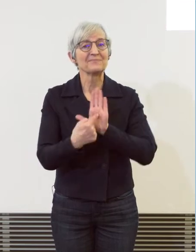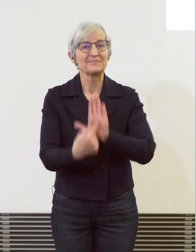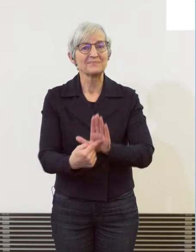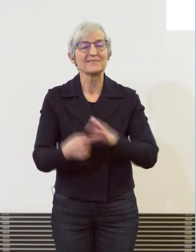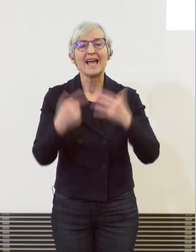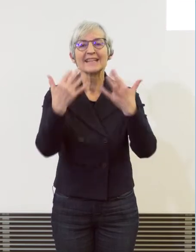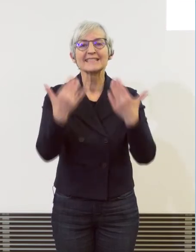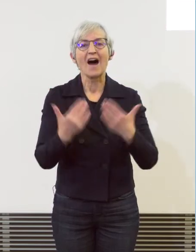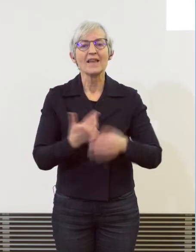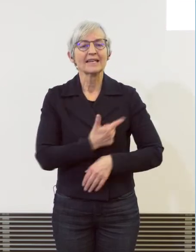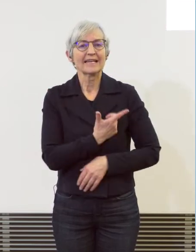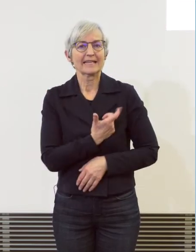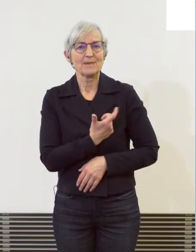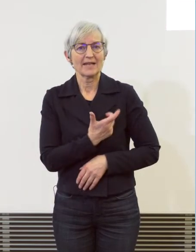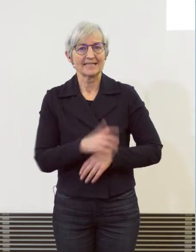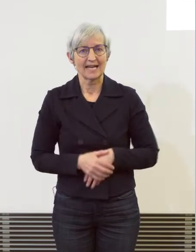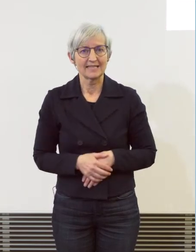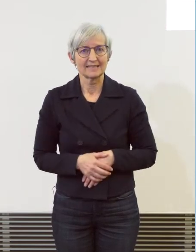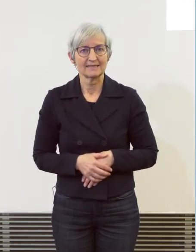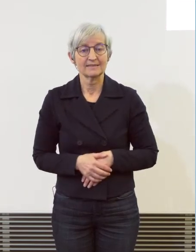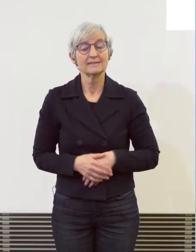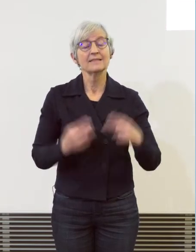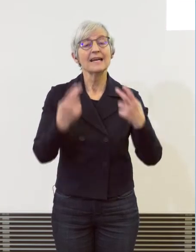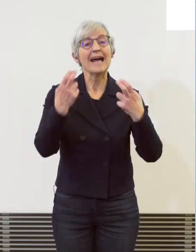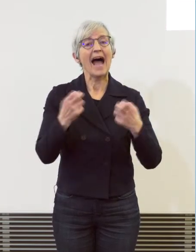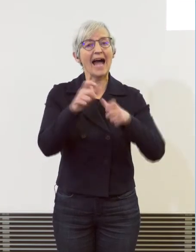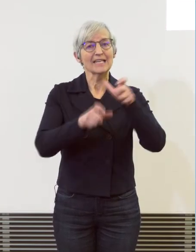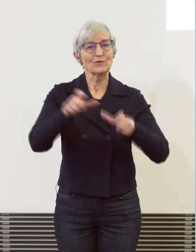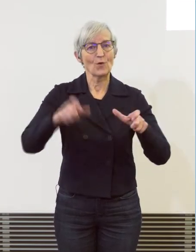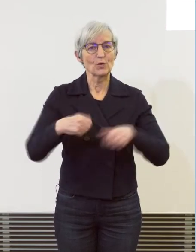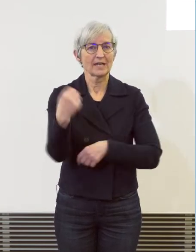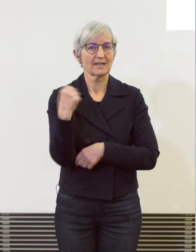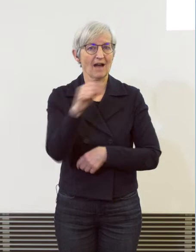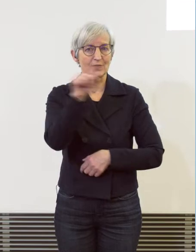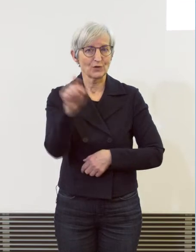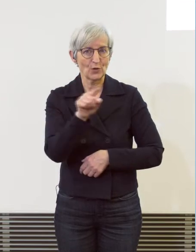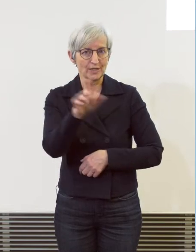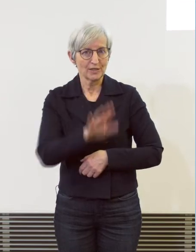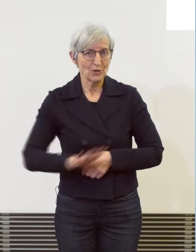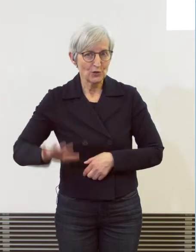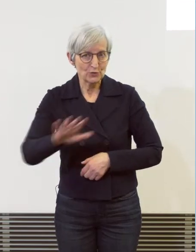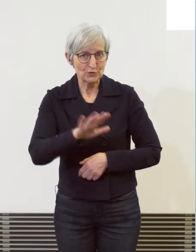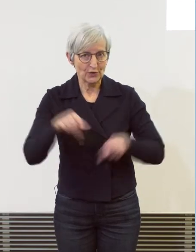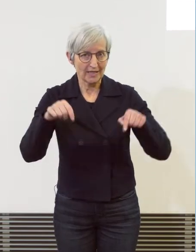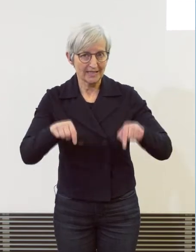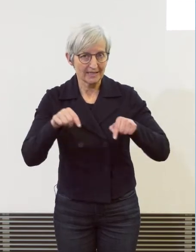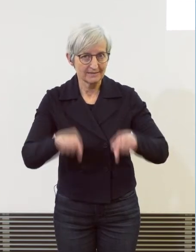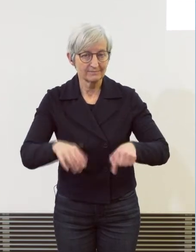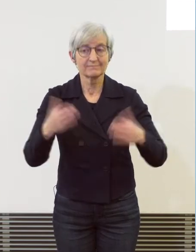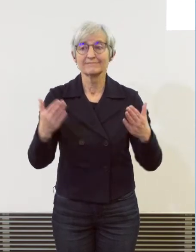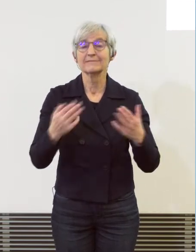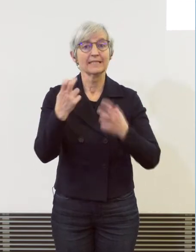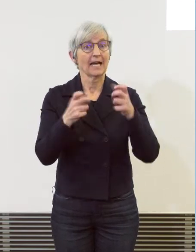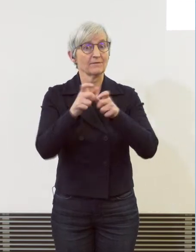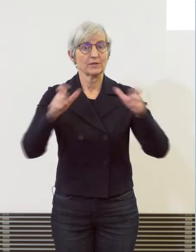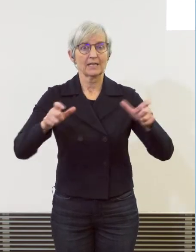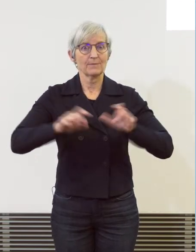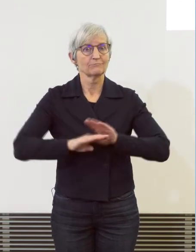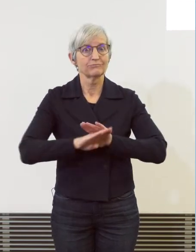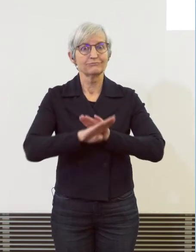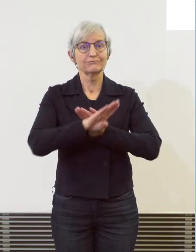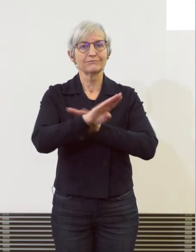Wir haben die Einwohnerinnen und Einwohner vom Kanton Zürich, die auch immer steigen. Der Kanton Zürich ist ein